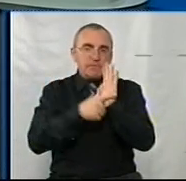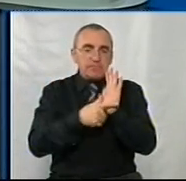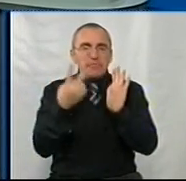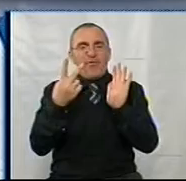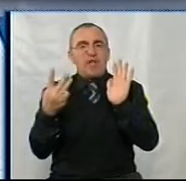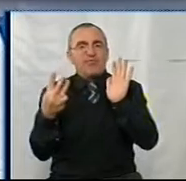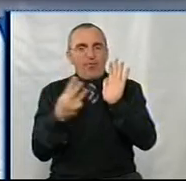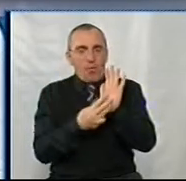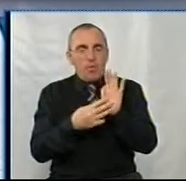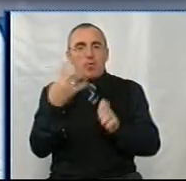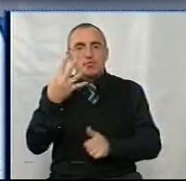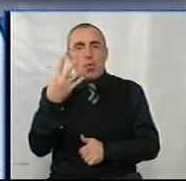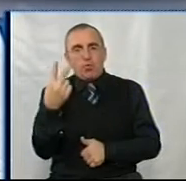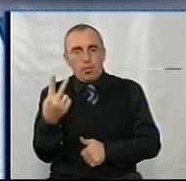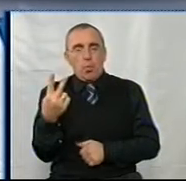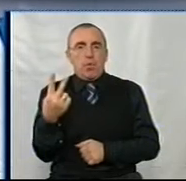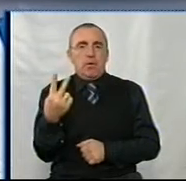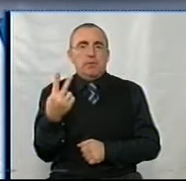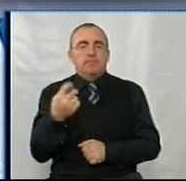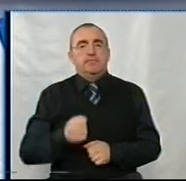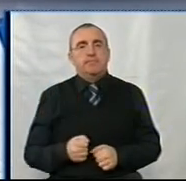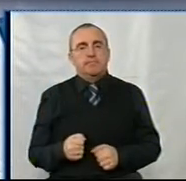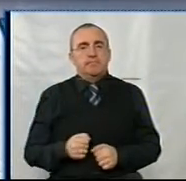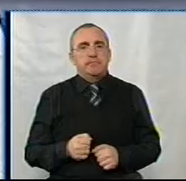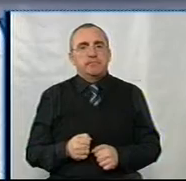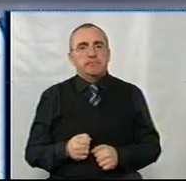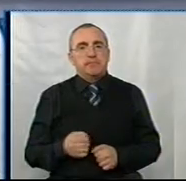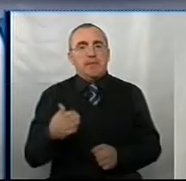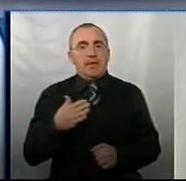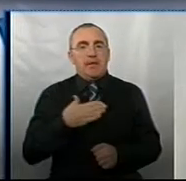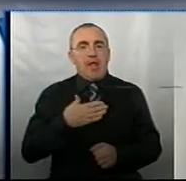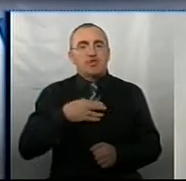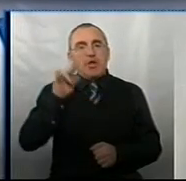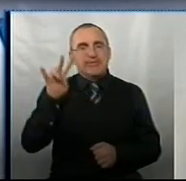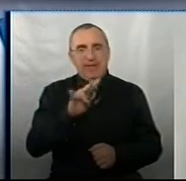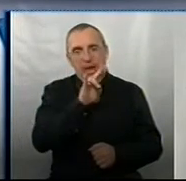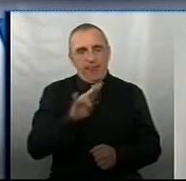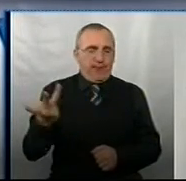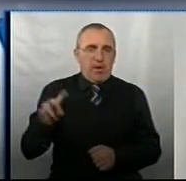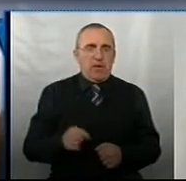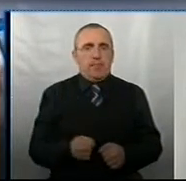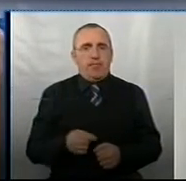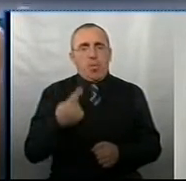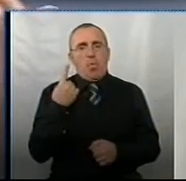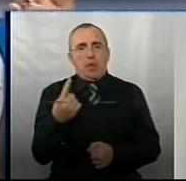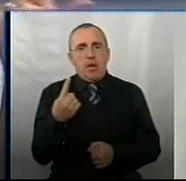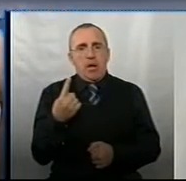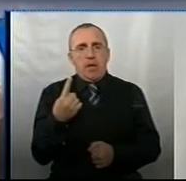28, 42, це наша церкова, одна